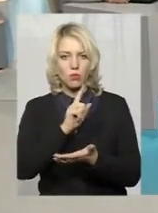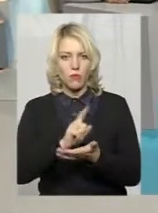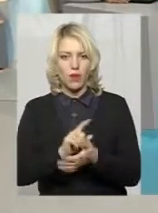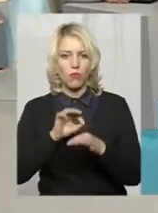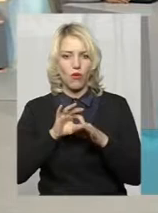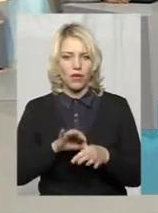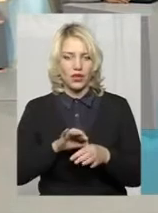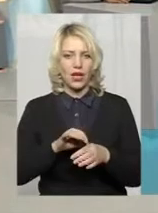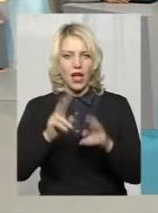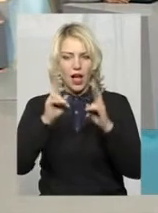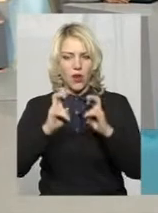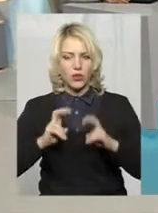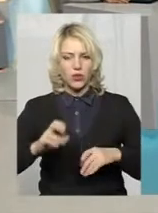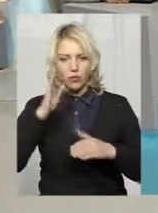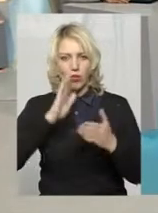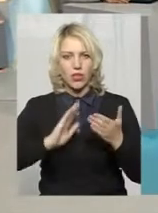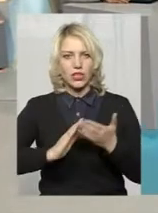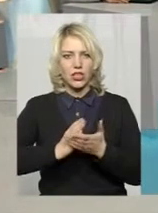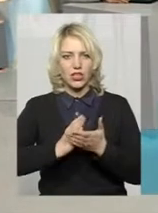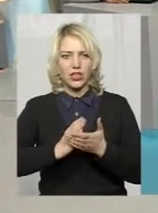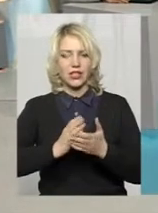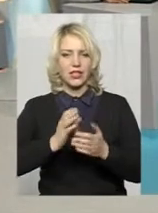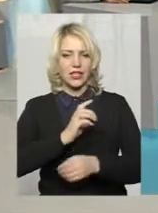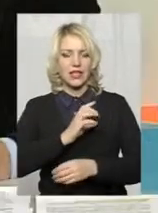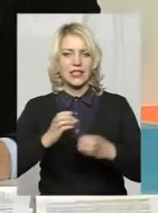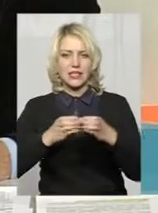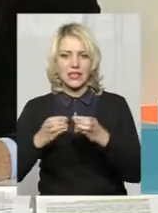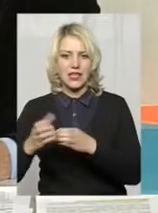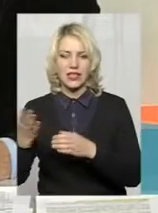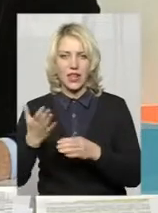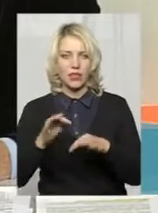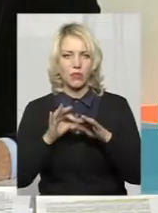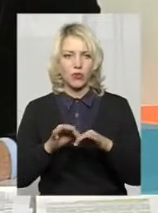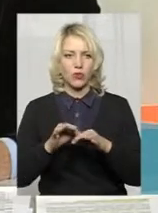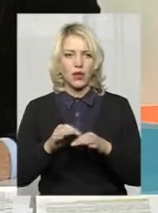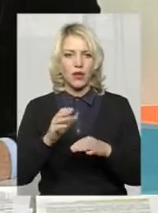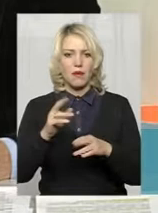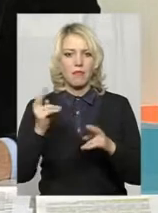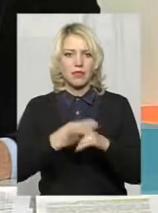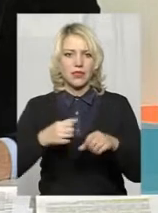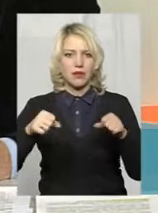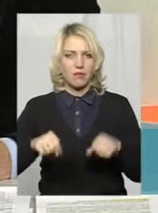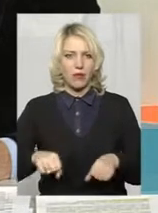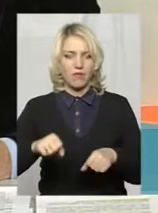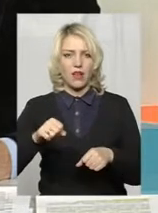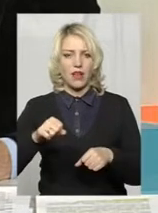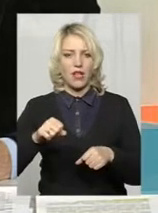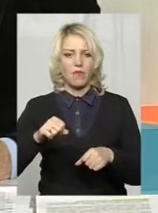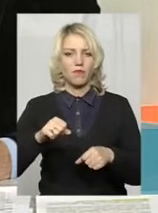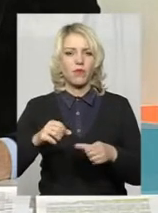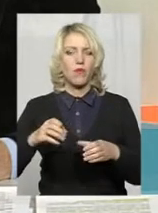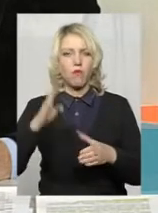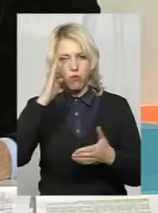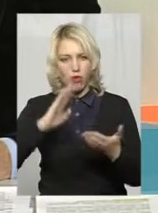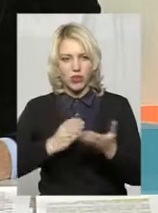політичних сил, які проведуть антидержавницьку позицію з спрощеним методом позбавлення їх суб'єкта політичного партії чи якоїсь